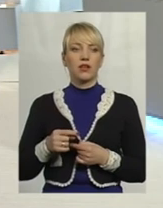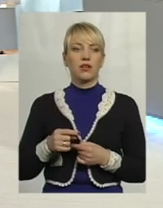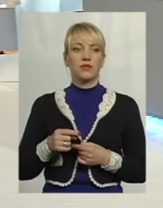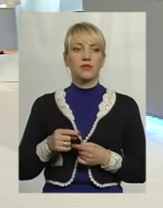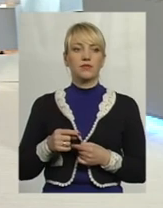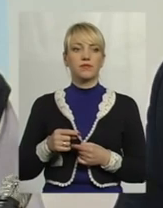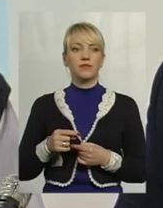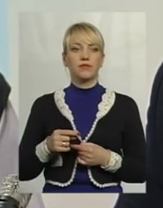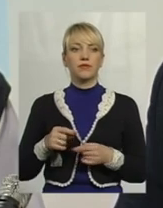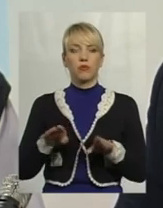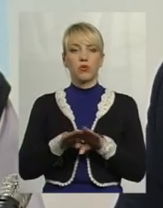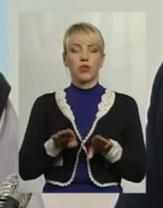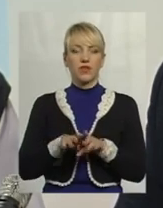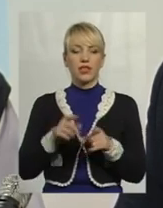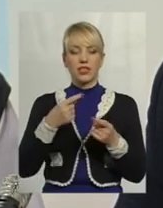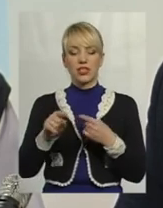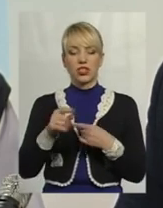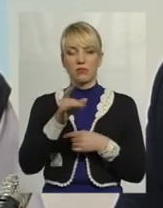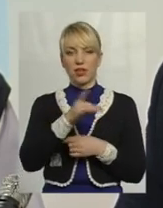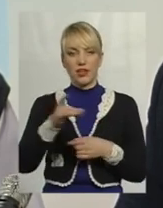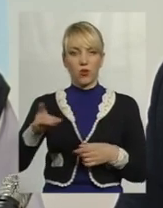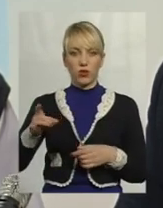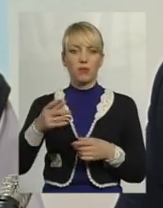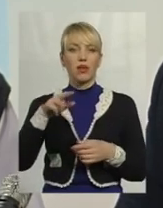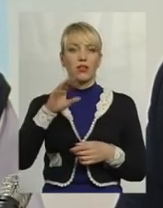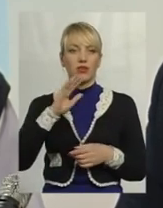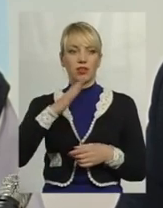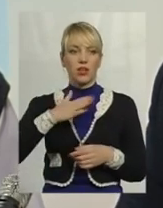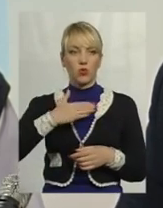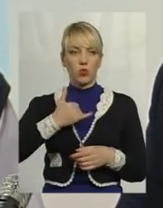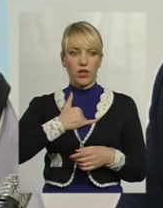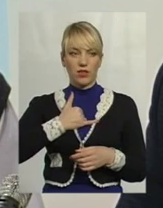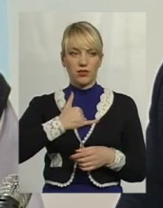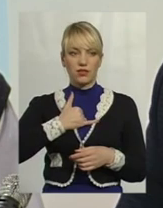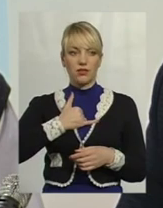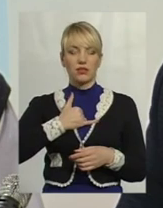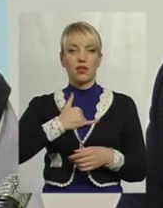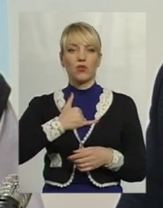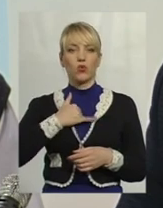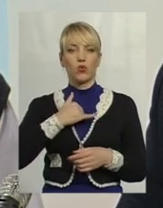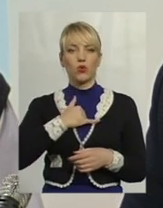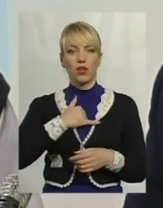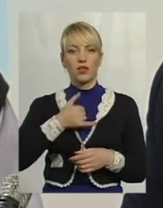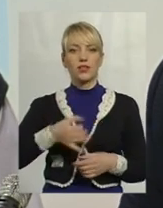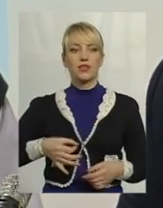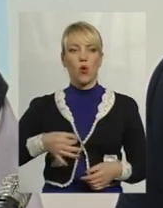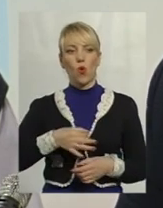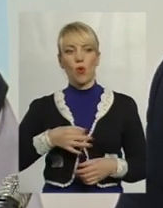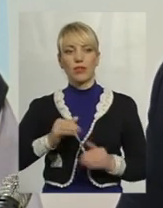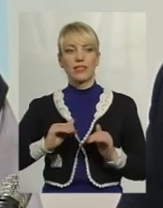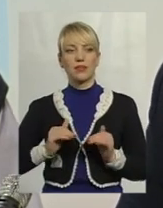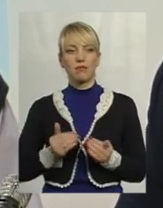В порівнянні з іншими регіонами, звичайно, у нас область, скажімо так, менша,